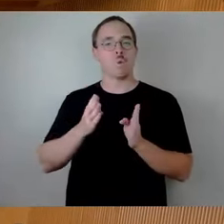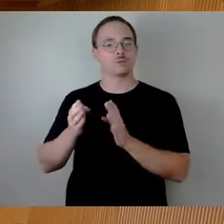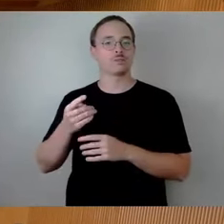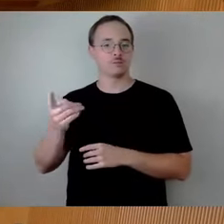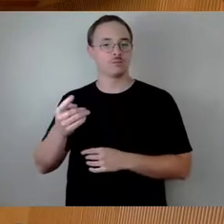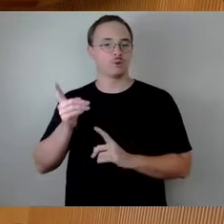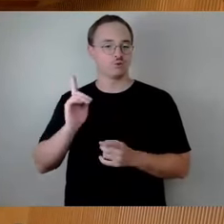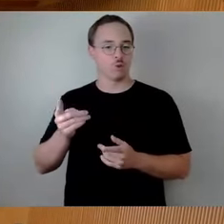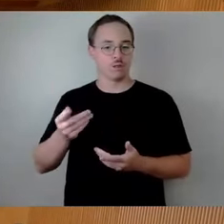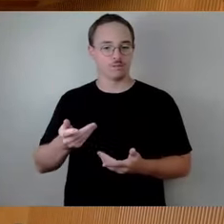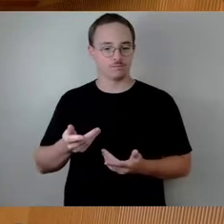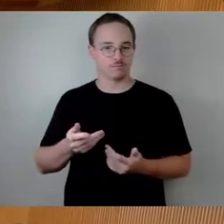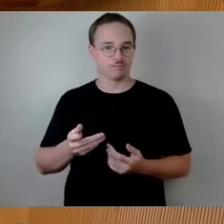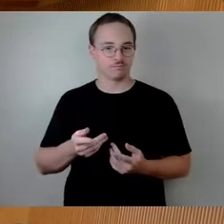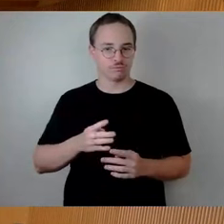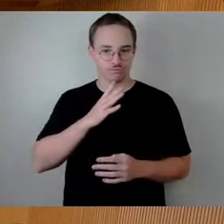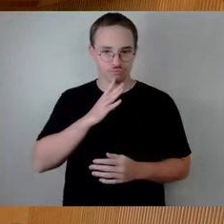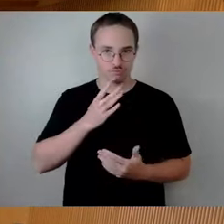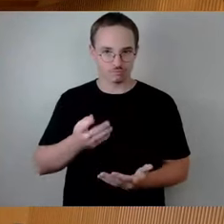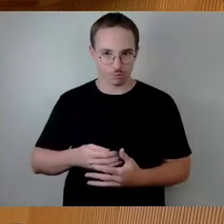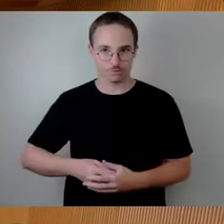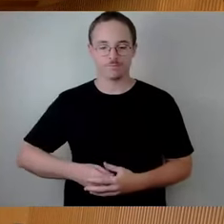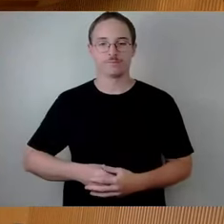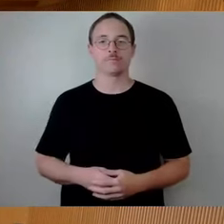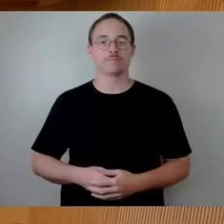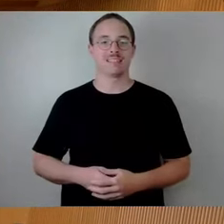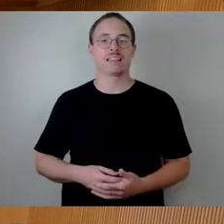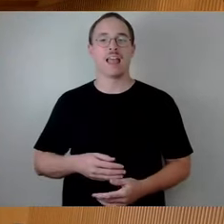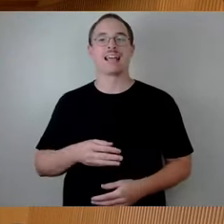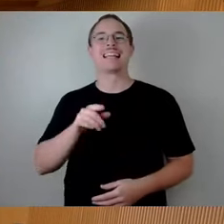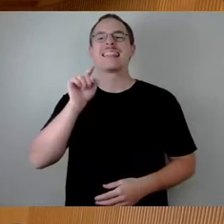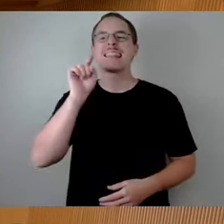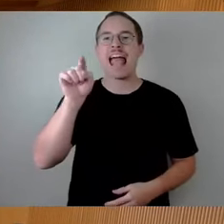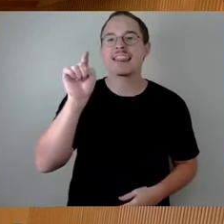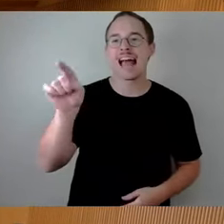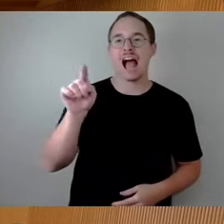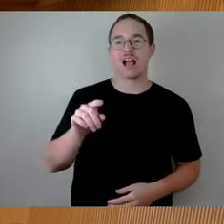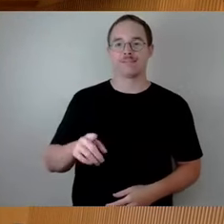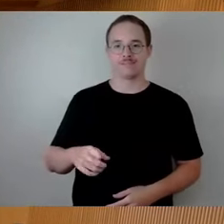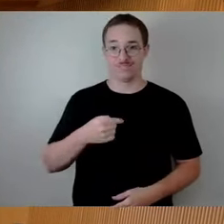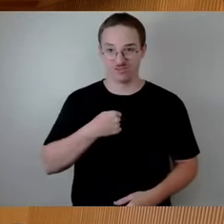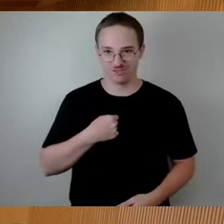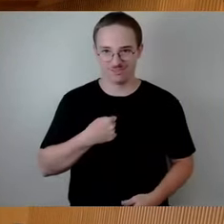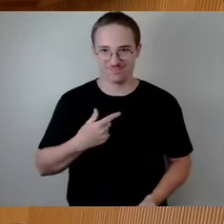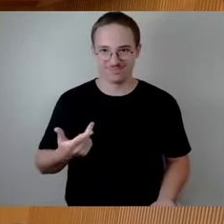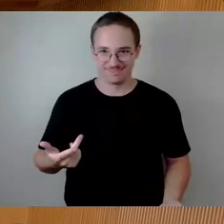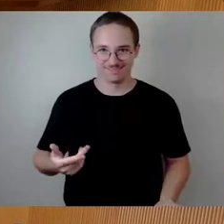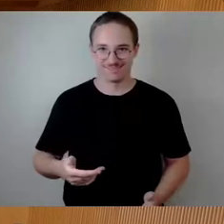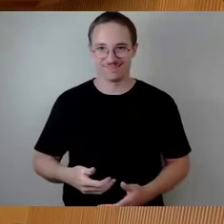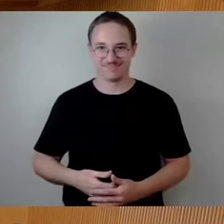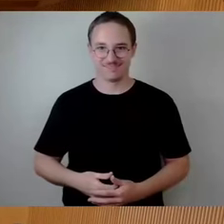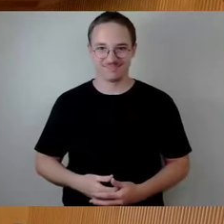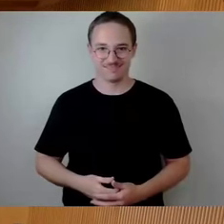Ja, der da hat vor und wer die Tagesordnung des Bauausschusses gesehen hat, zur Planung Linie 8